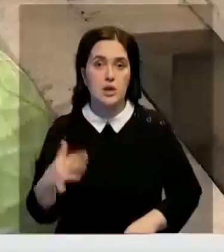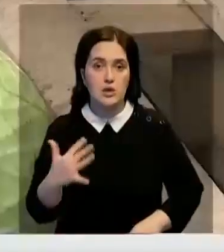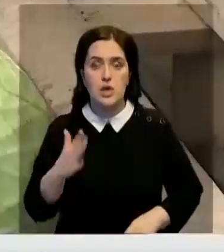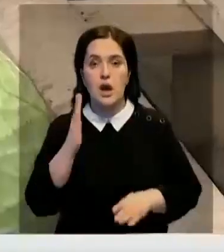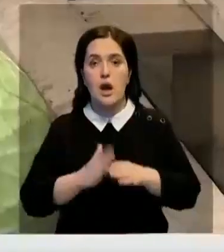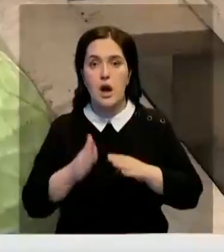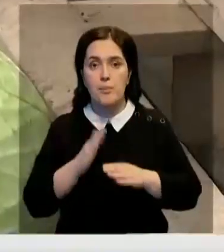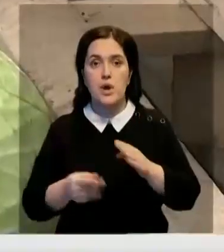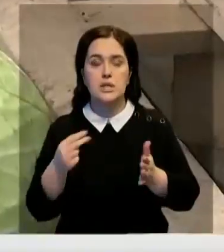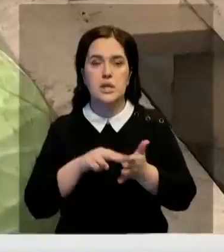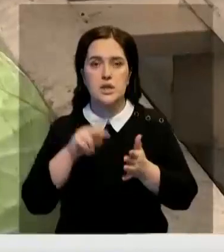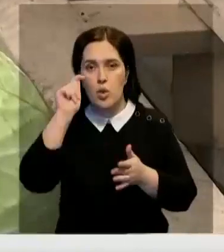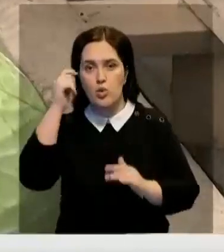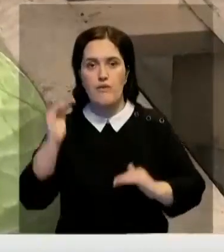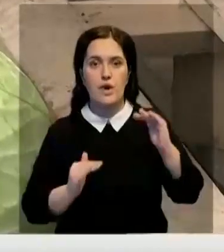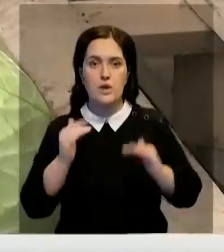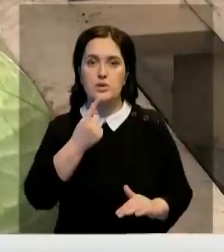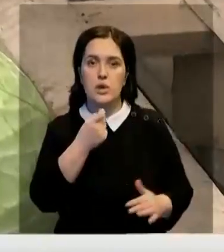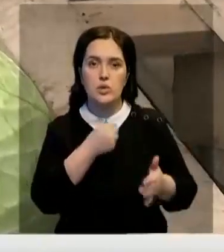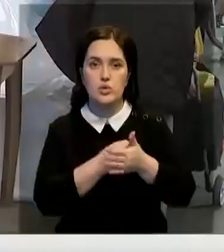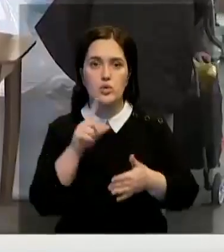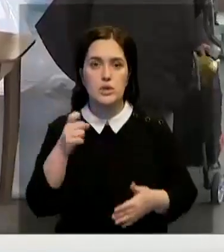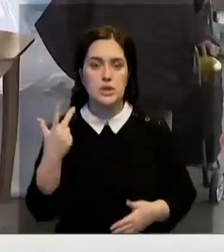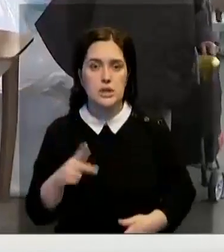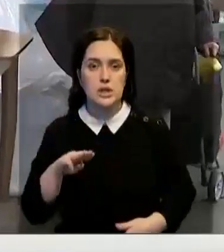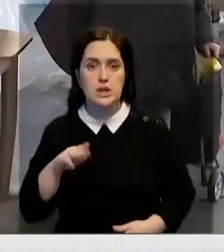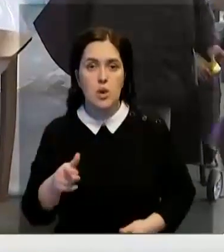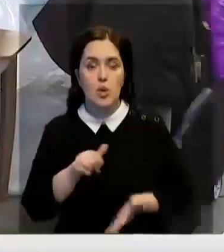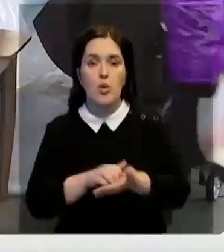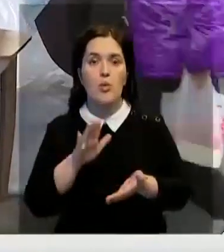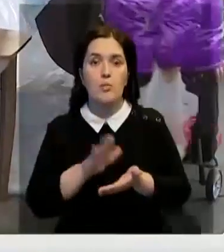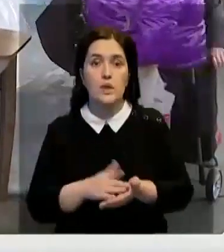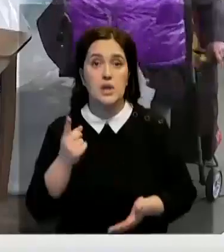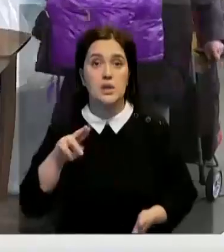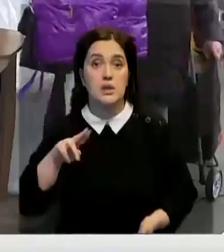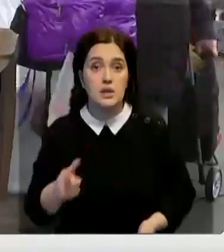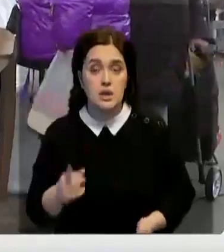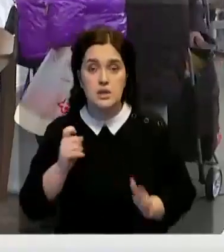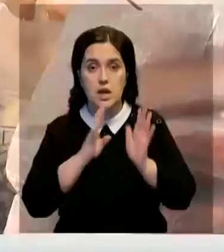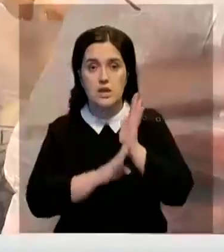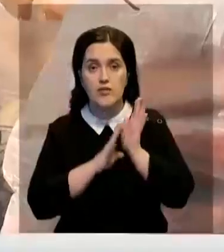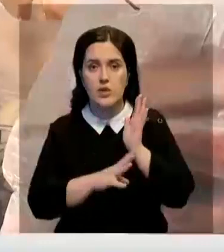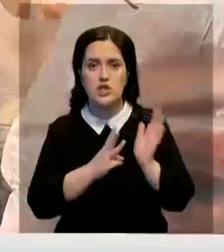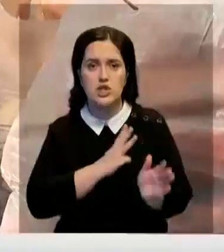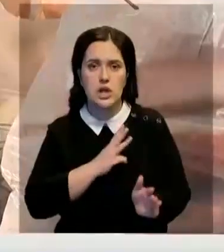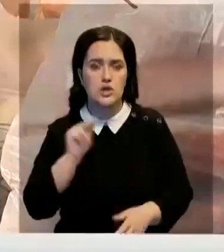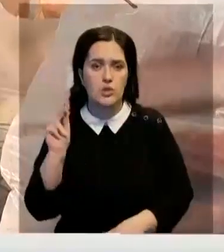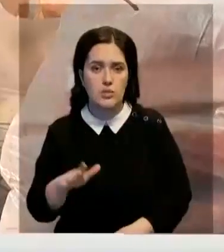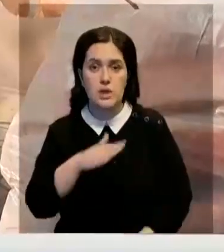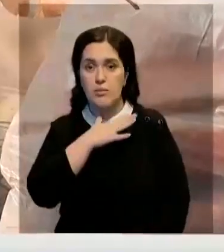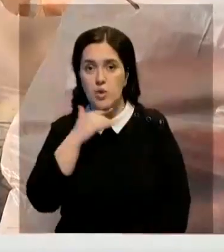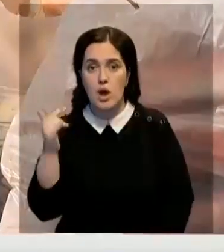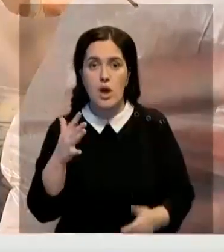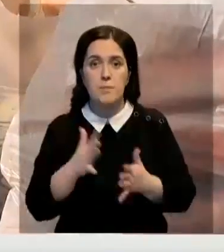капуста. Цена на лук варьируется от 100 до 130 тенге. Оптом кило репчатого отдают за 90. Желающих